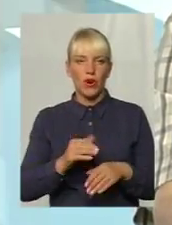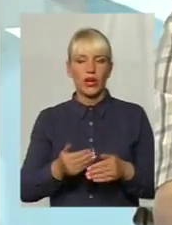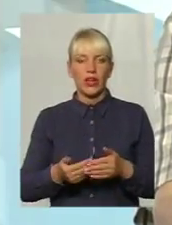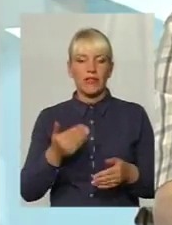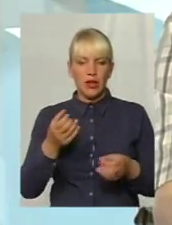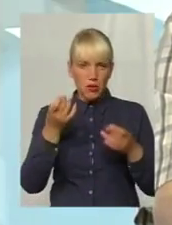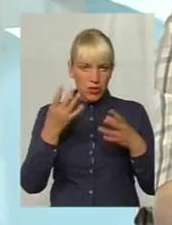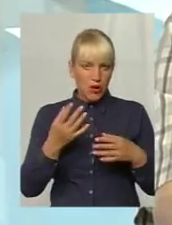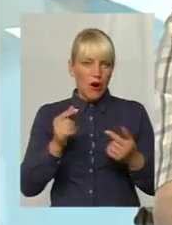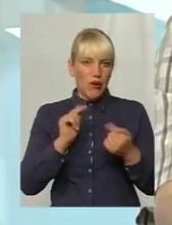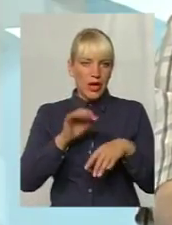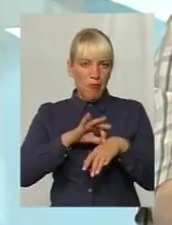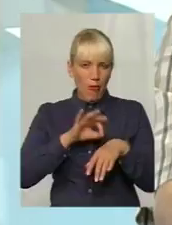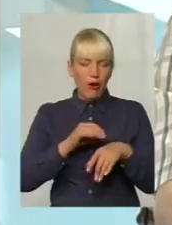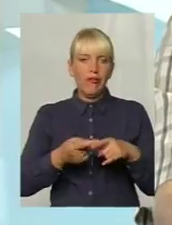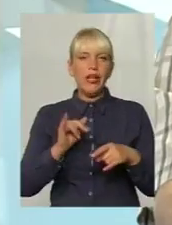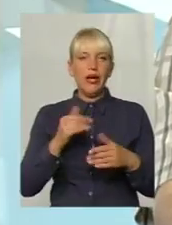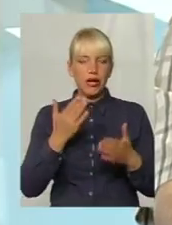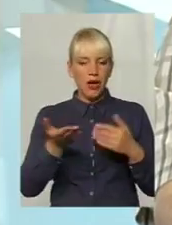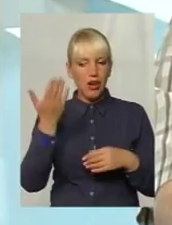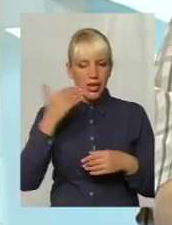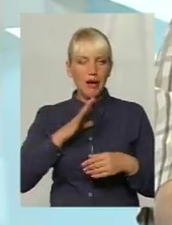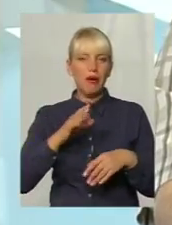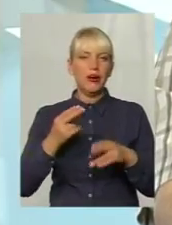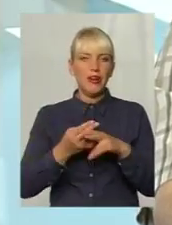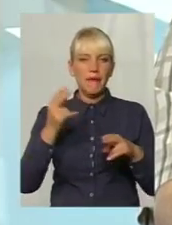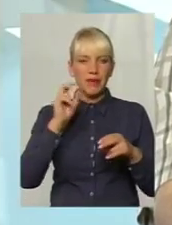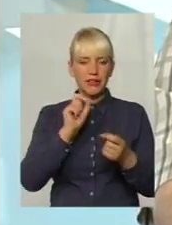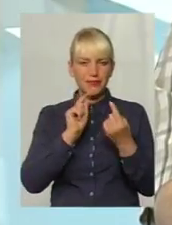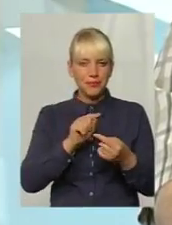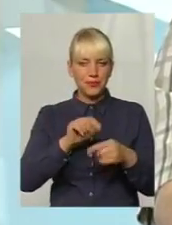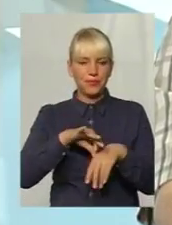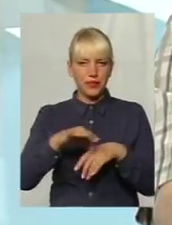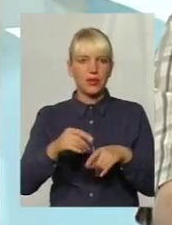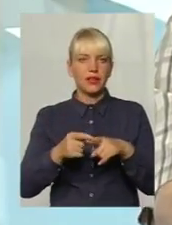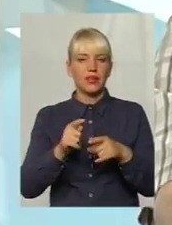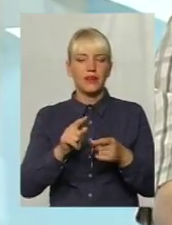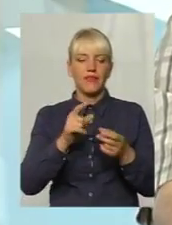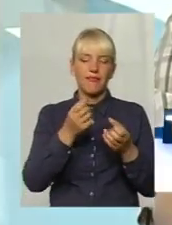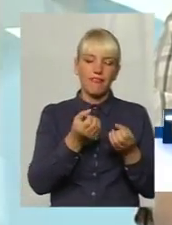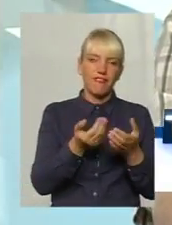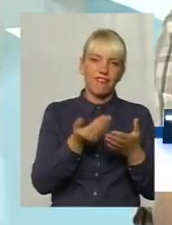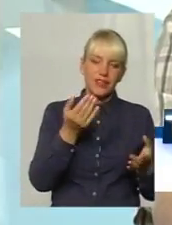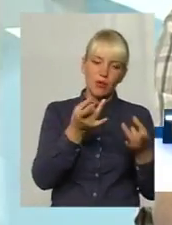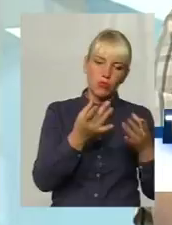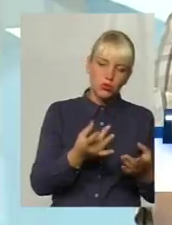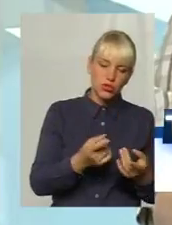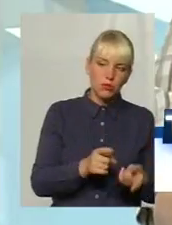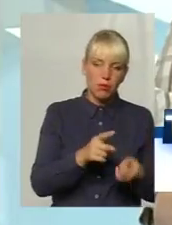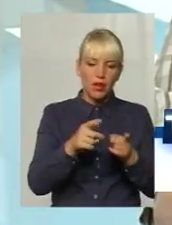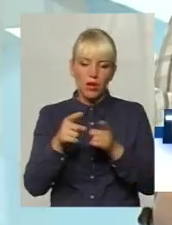здебовування, тобто якщо раніше вибір здебовування був різний і можна було від простішого переходити до складнішого, то зараз нема оцього